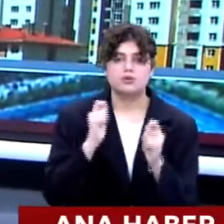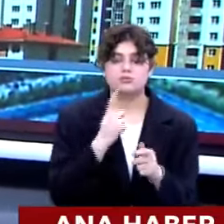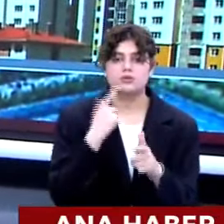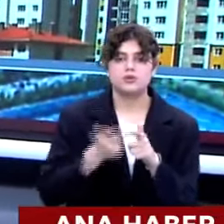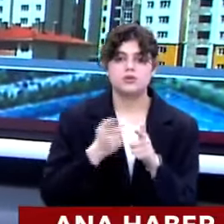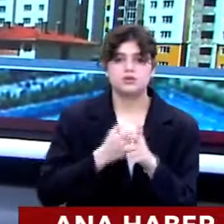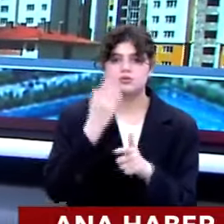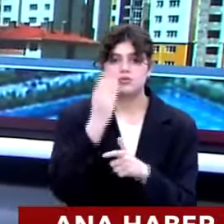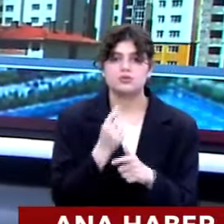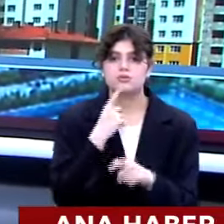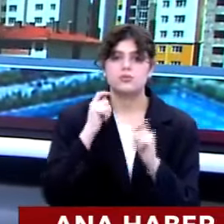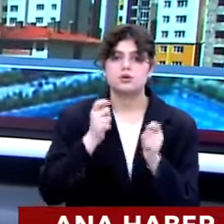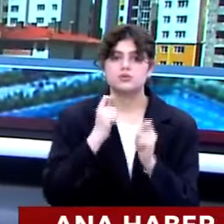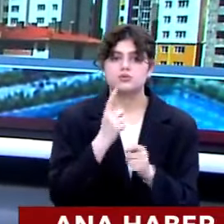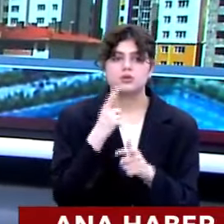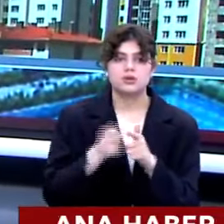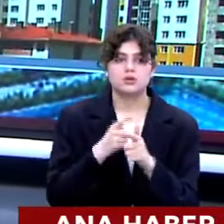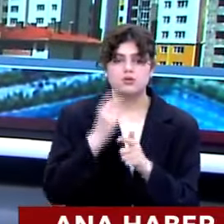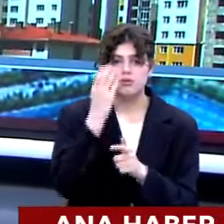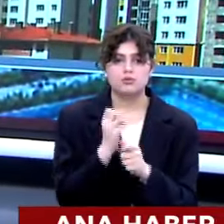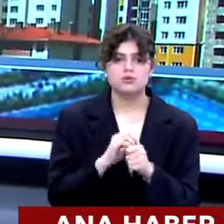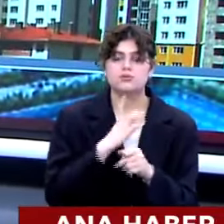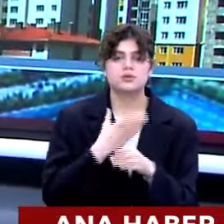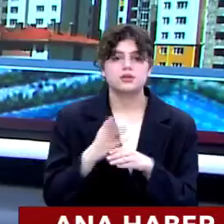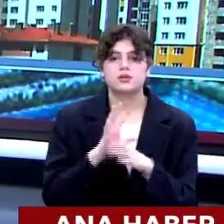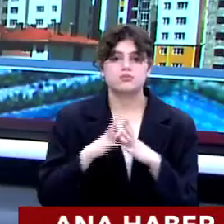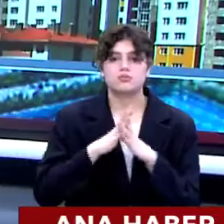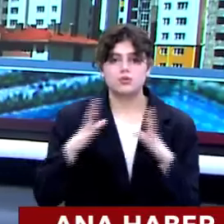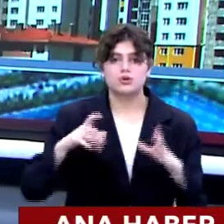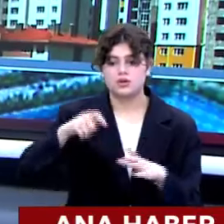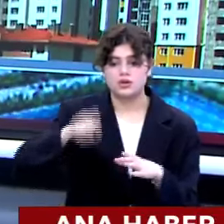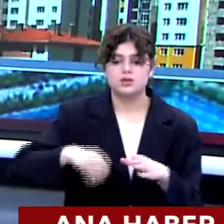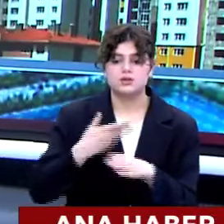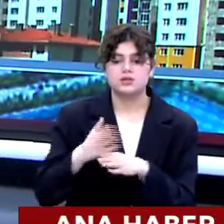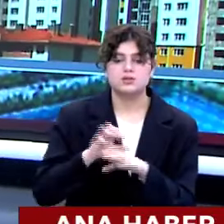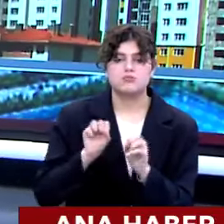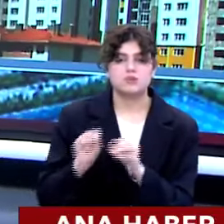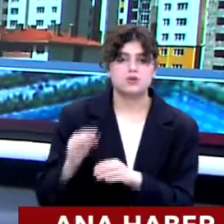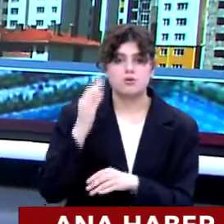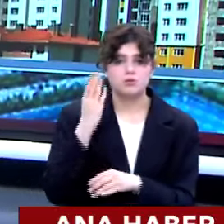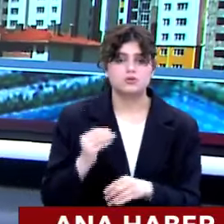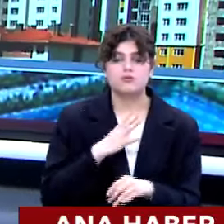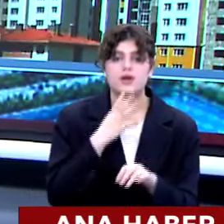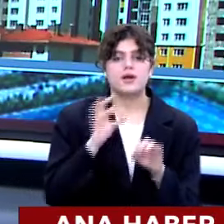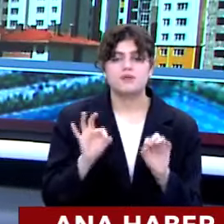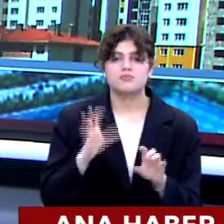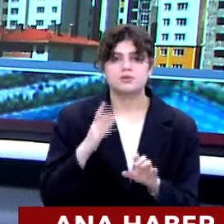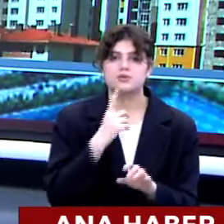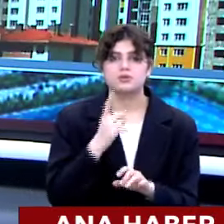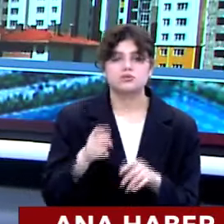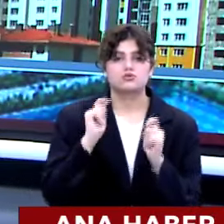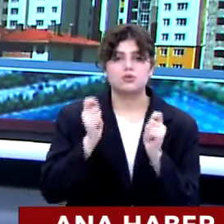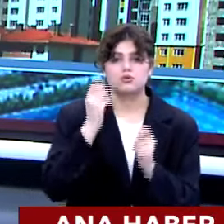kiracı oluyor. Mecburen kiracı olunca da her ne kadar yüklü kredi taksitlerinden kurtulmuş olsa dahi hemen hemen onu